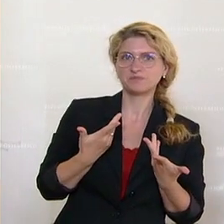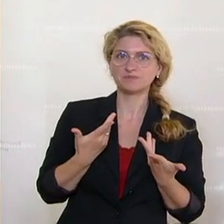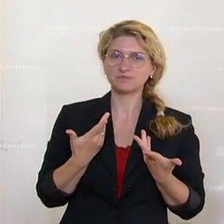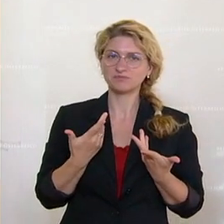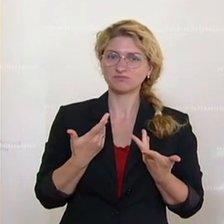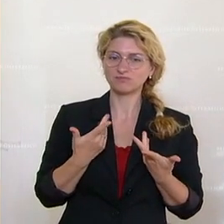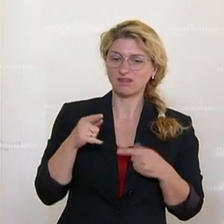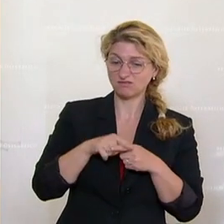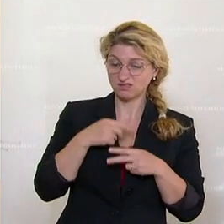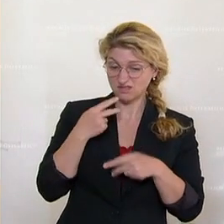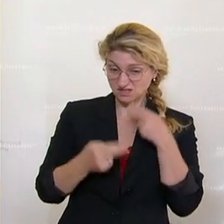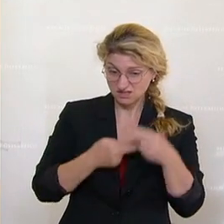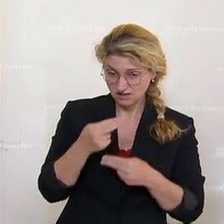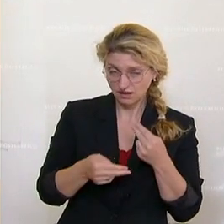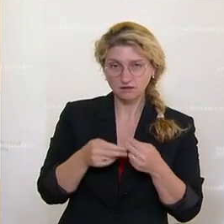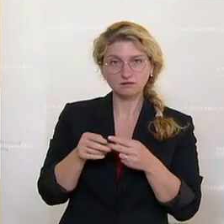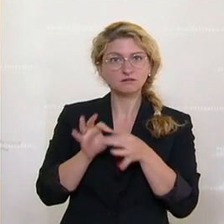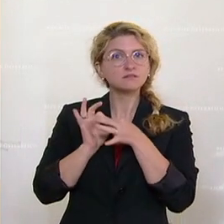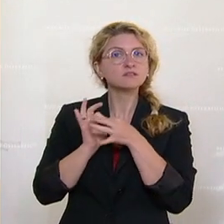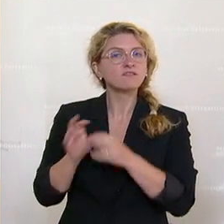der Ermittlungen zum Video betrifft.